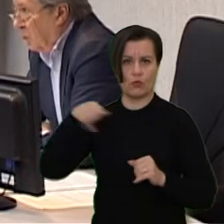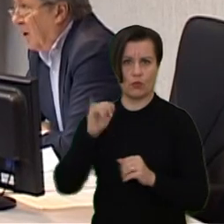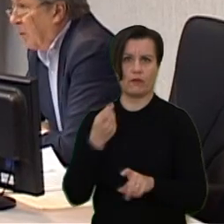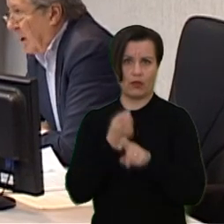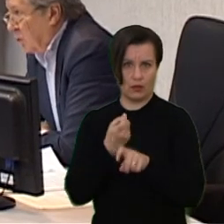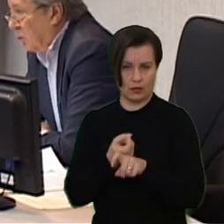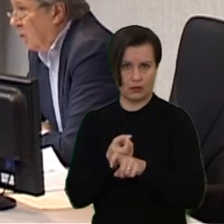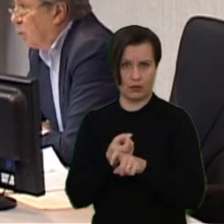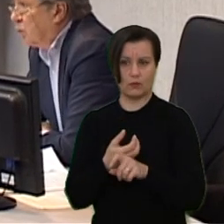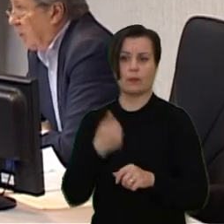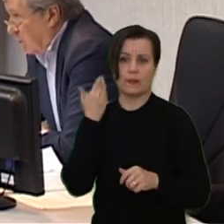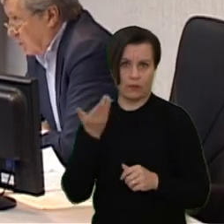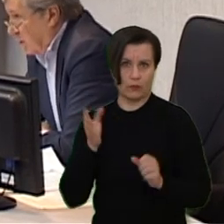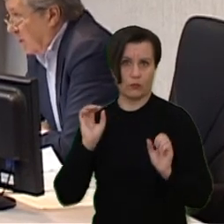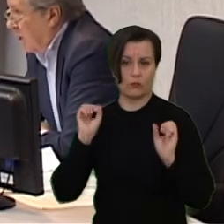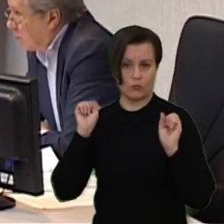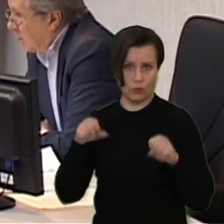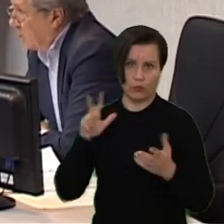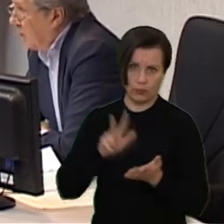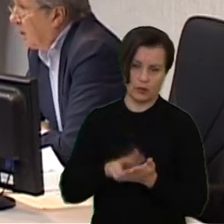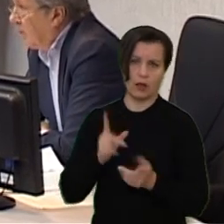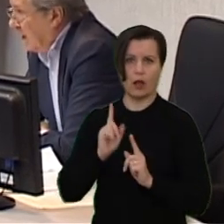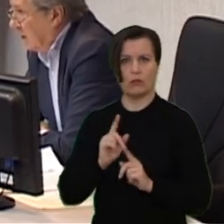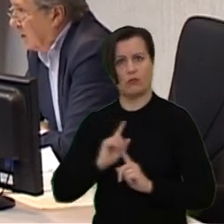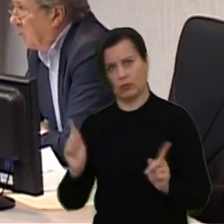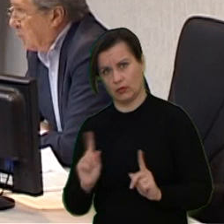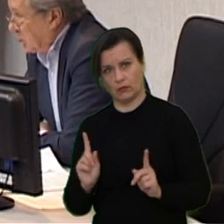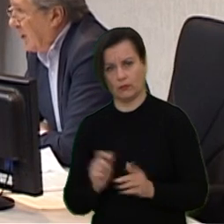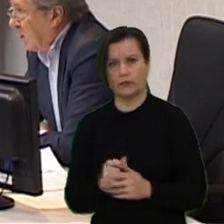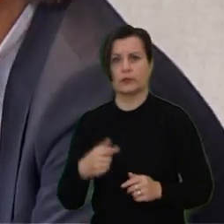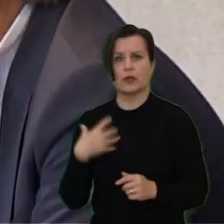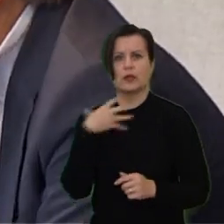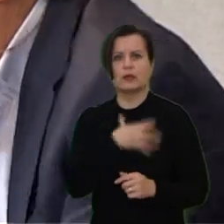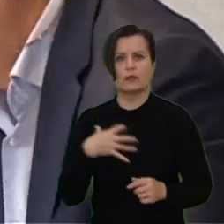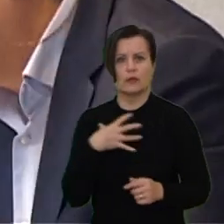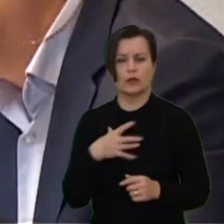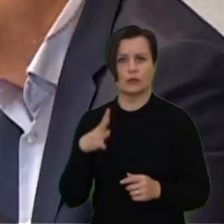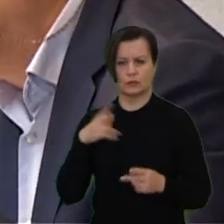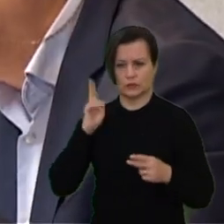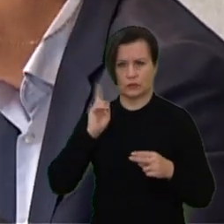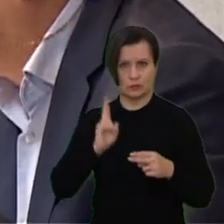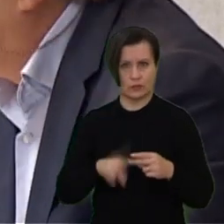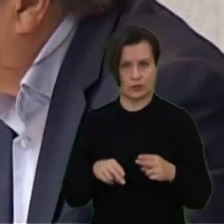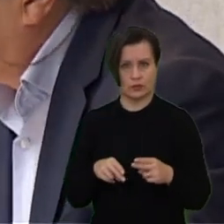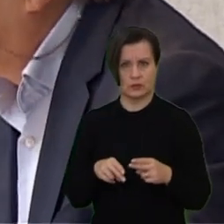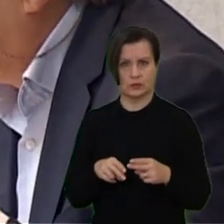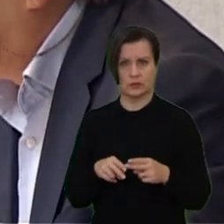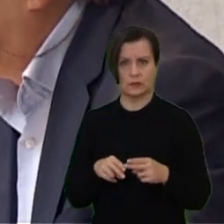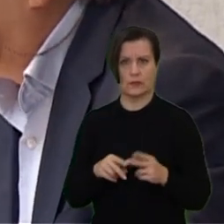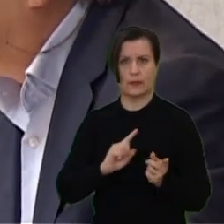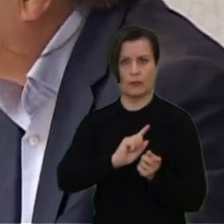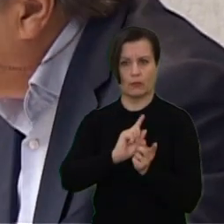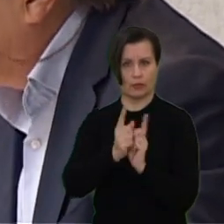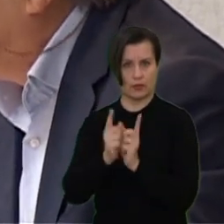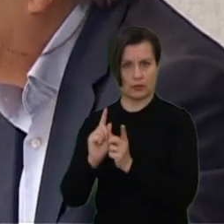Kėdainių. Ir tik taip po to arba jis įsigalios, arba neįsigalios. Taip pat turbūt buvo svarbus sprendimai tai,